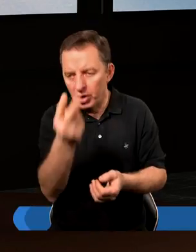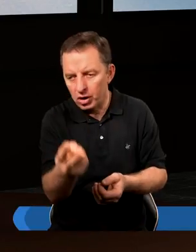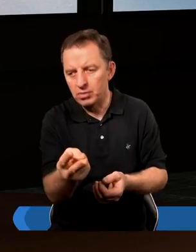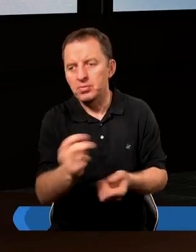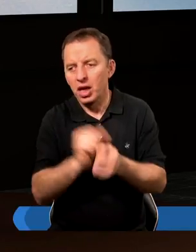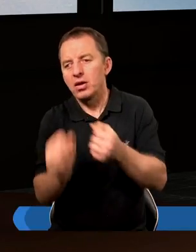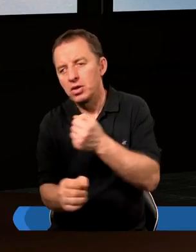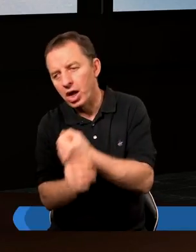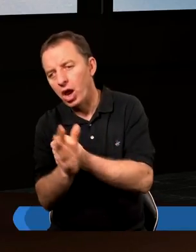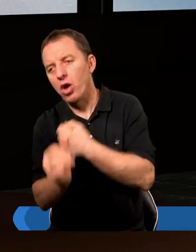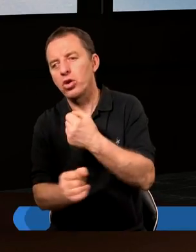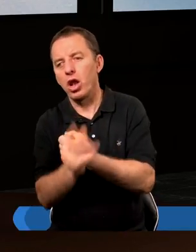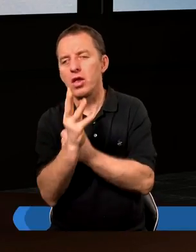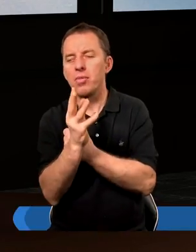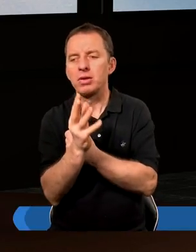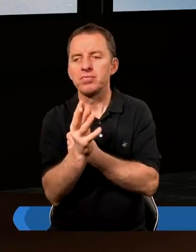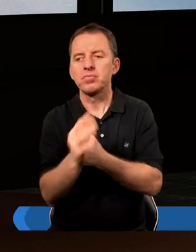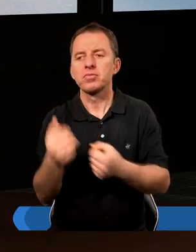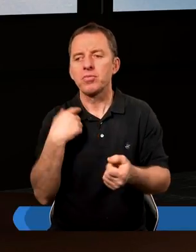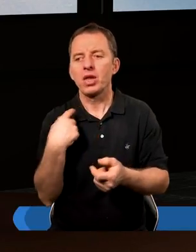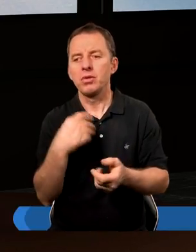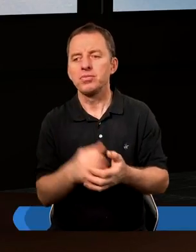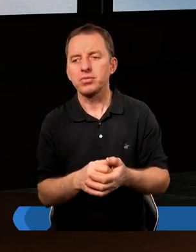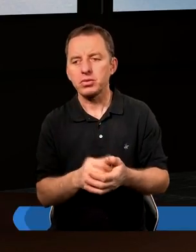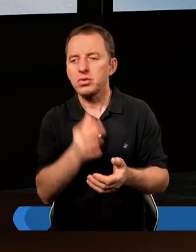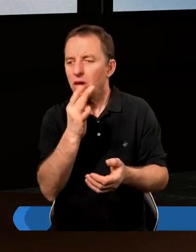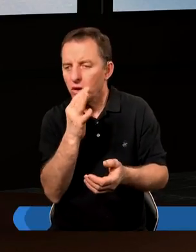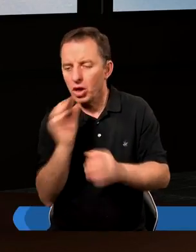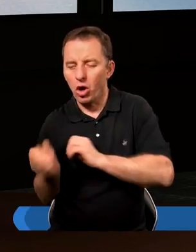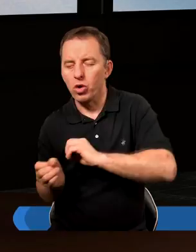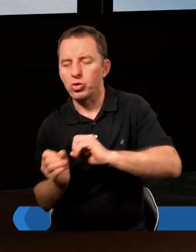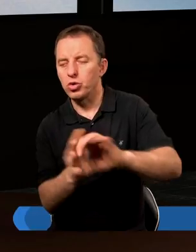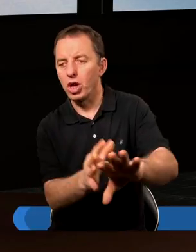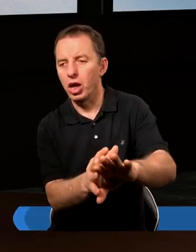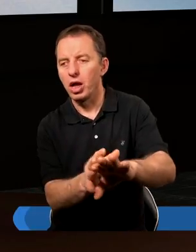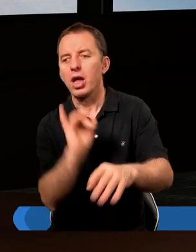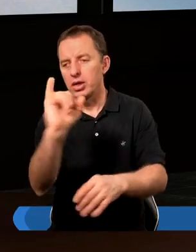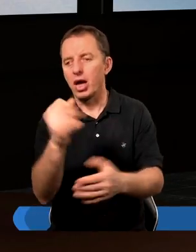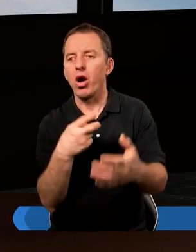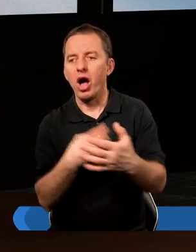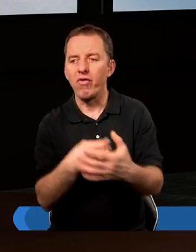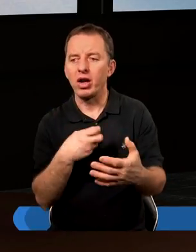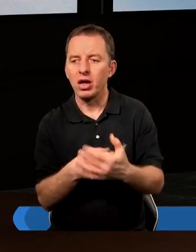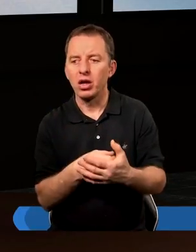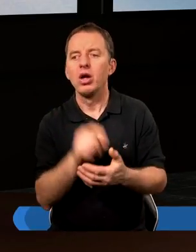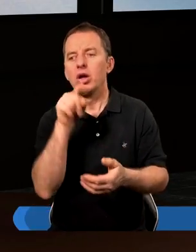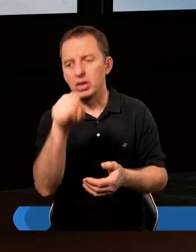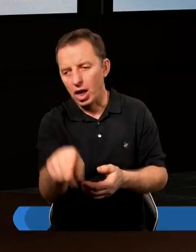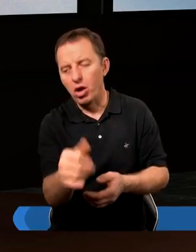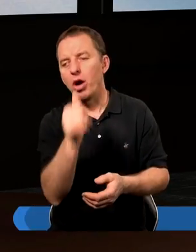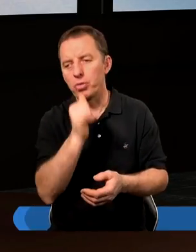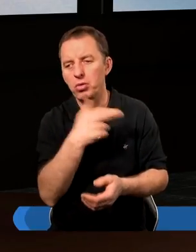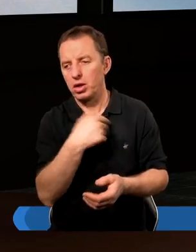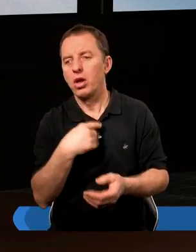patrząc chociażby na Jerozolimę, że kiedy Jerozolima, kiedy Izraelici odrzucili Jego Ewangelię. I tego